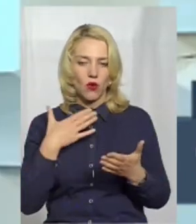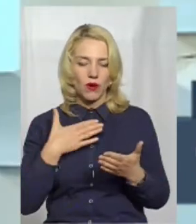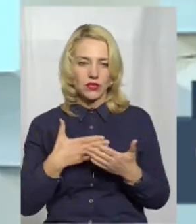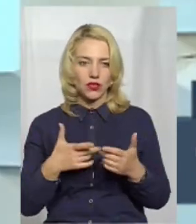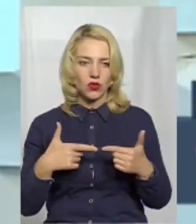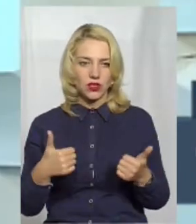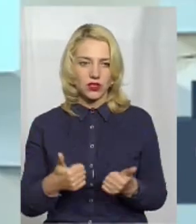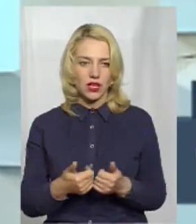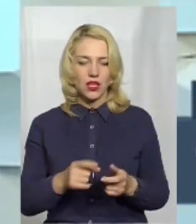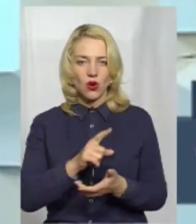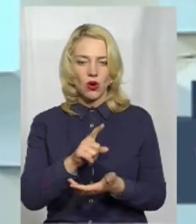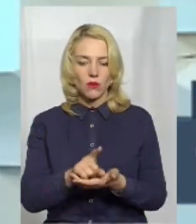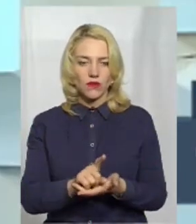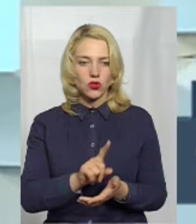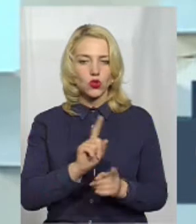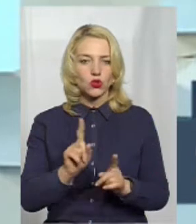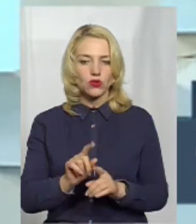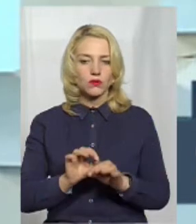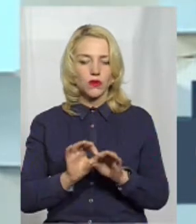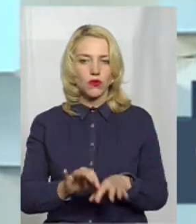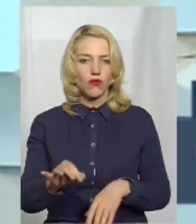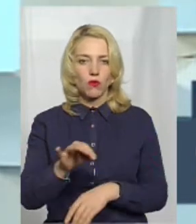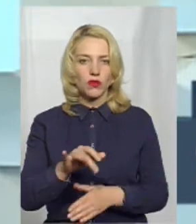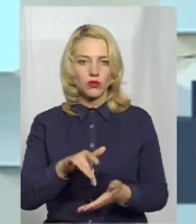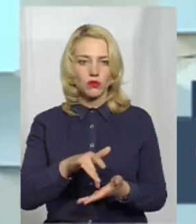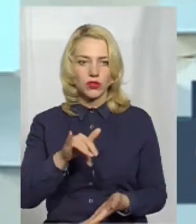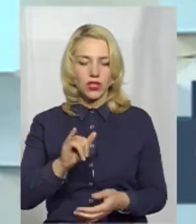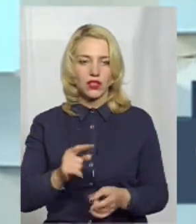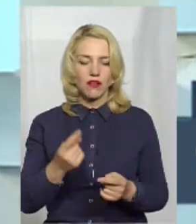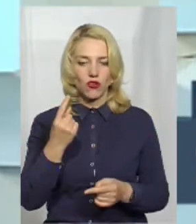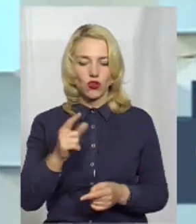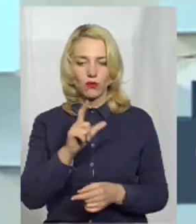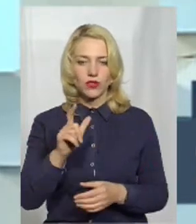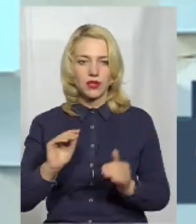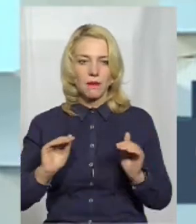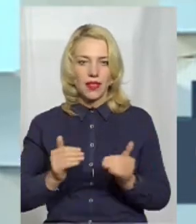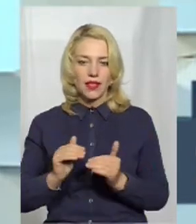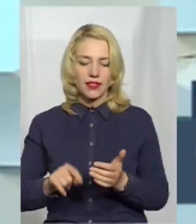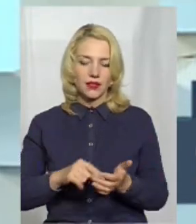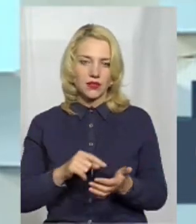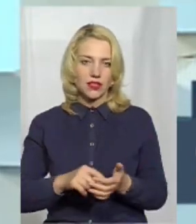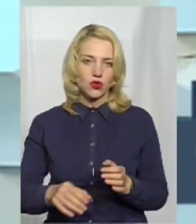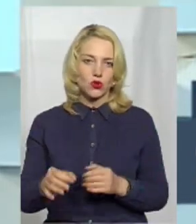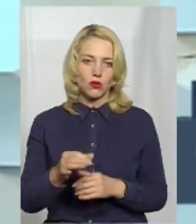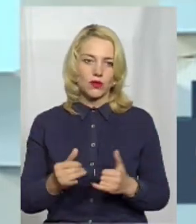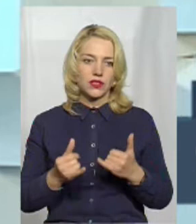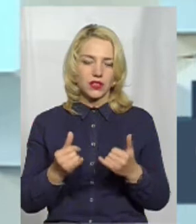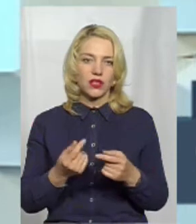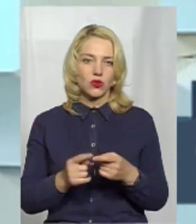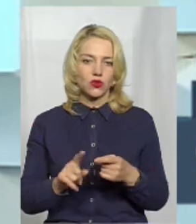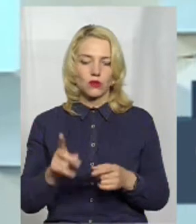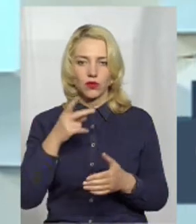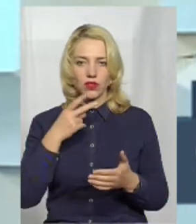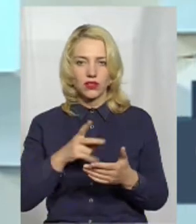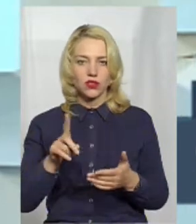'язково заход проводиться щось в обласному центрі і в одному з маленьких містечок області для того, щоб показати, що